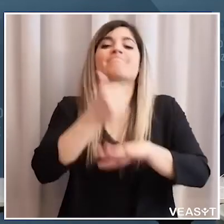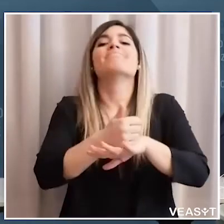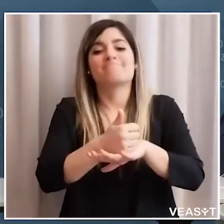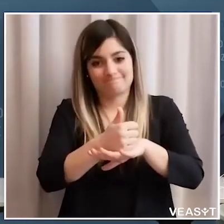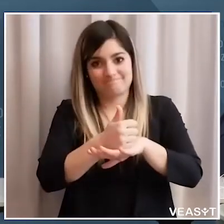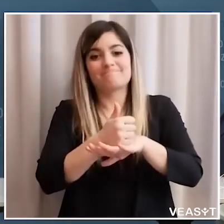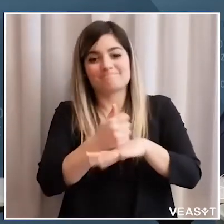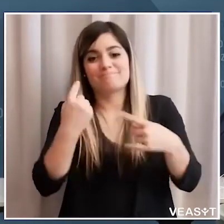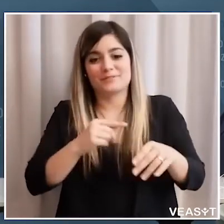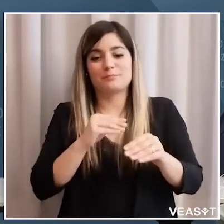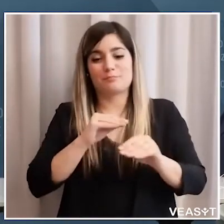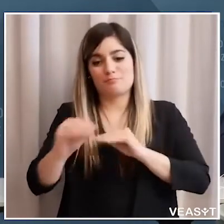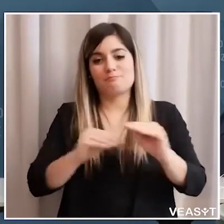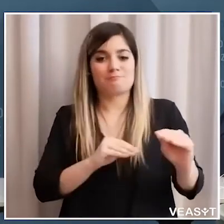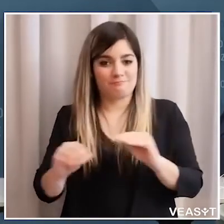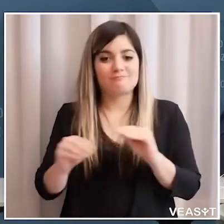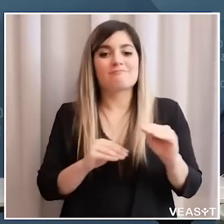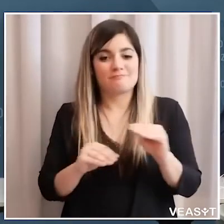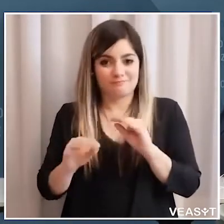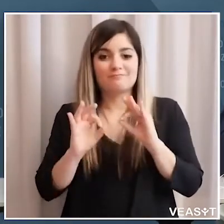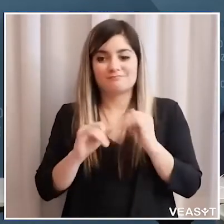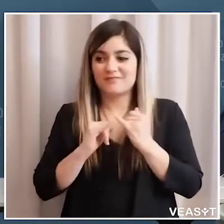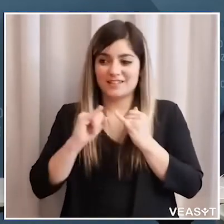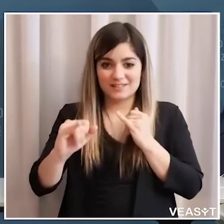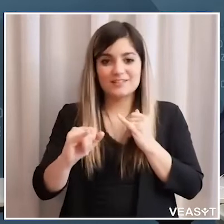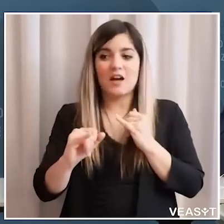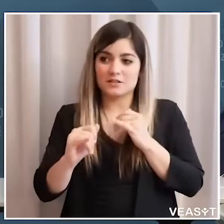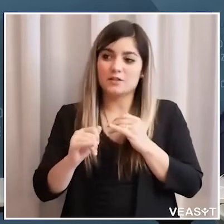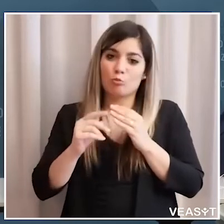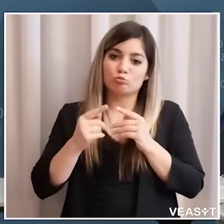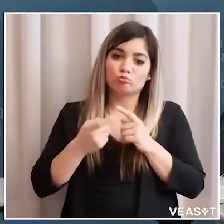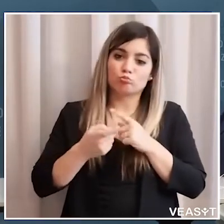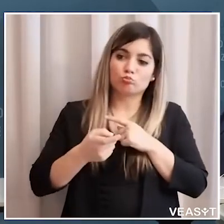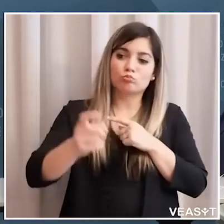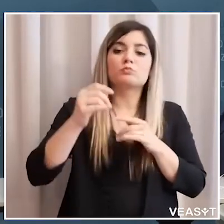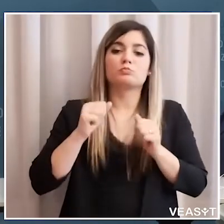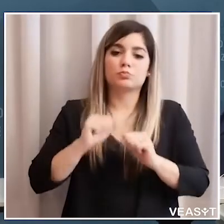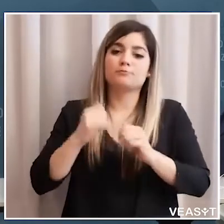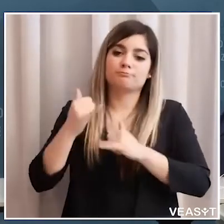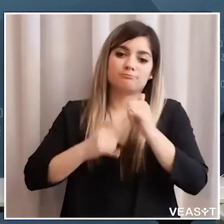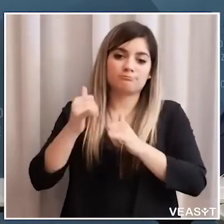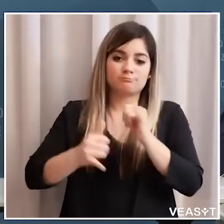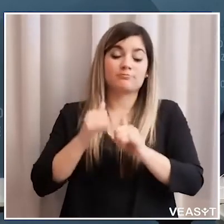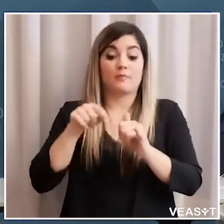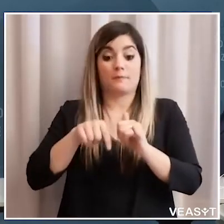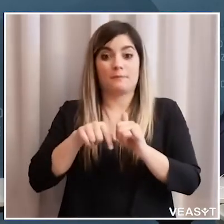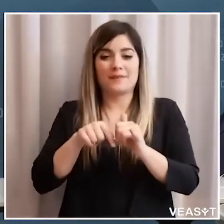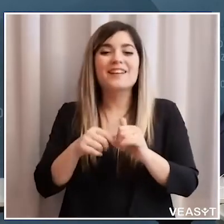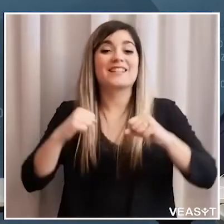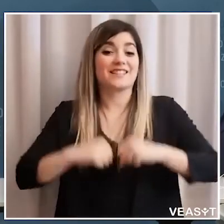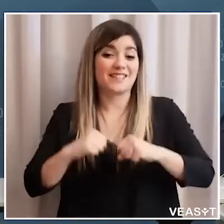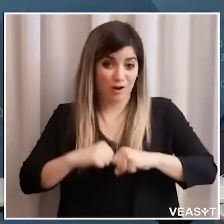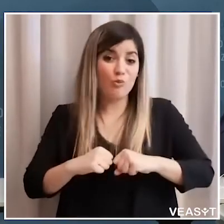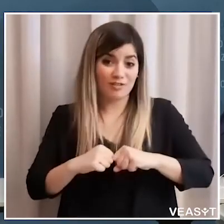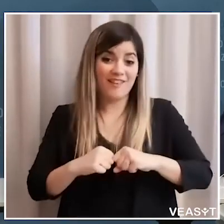una grande chance per muoversi a distanza per muoversi anche in maniera più